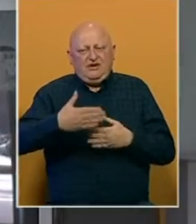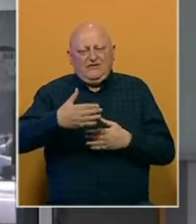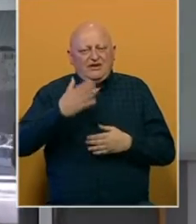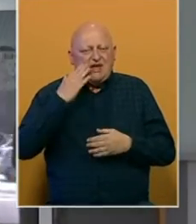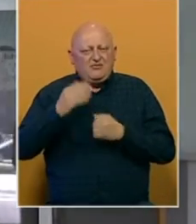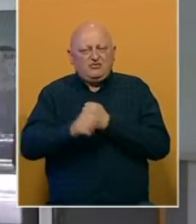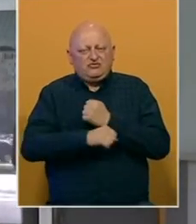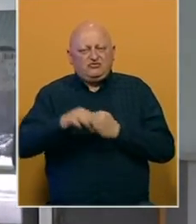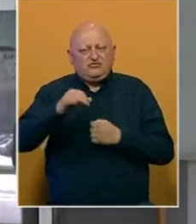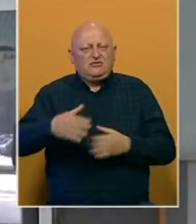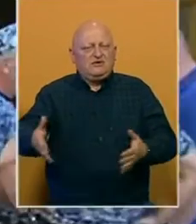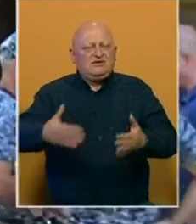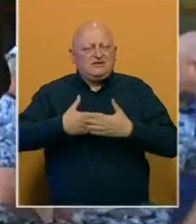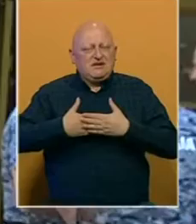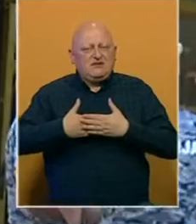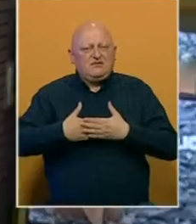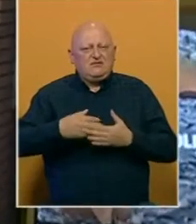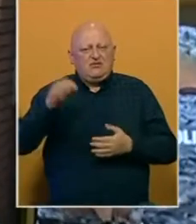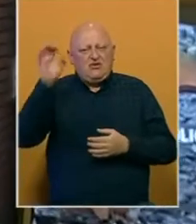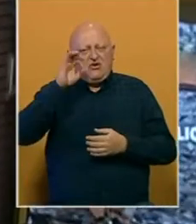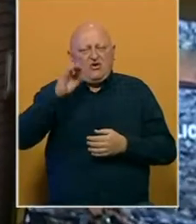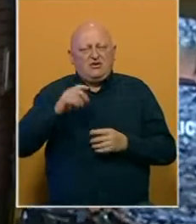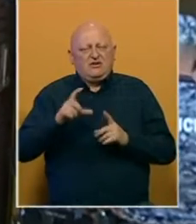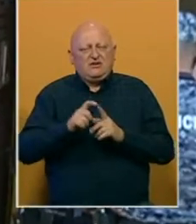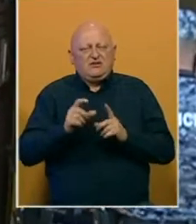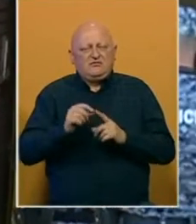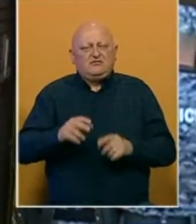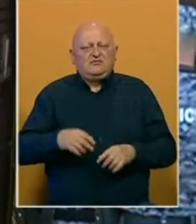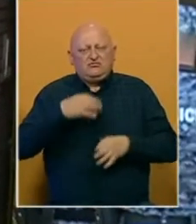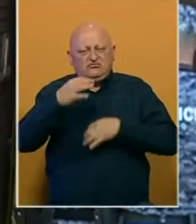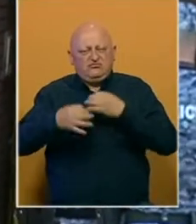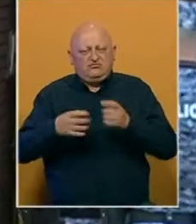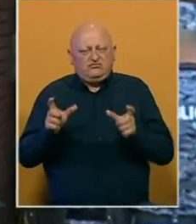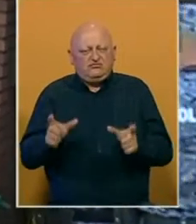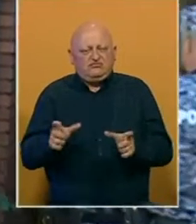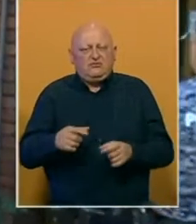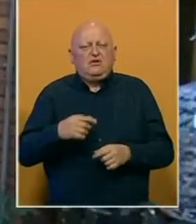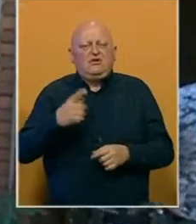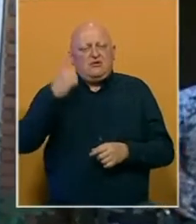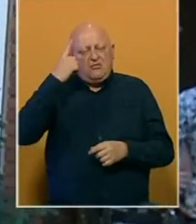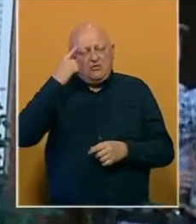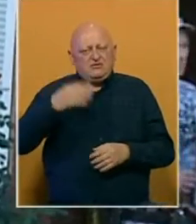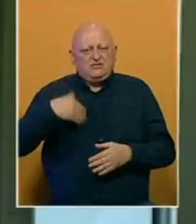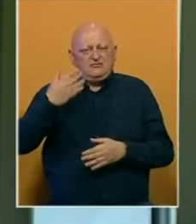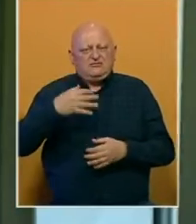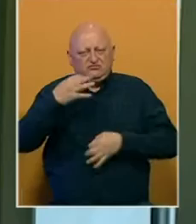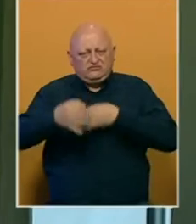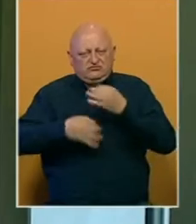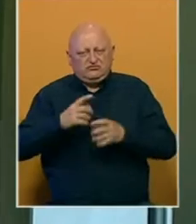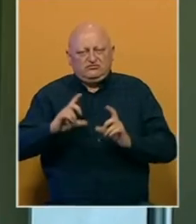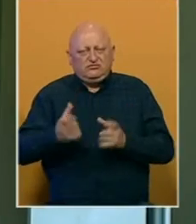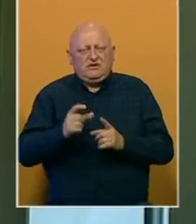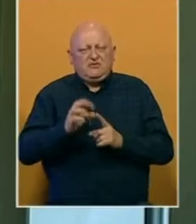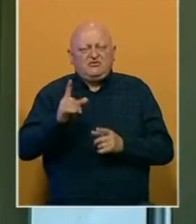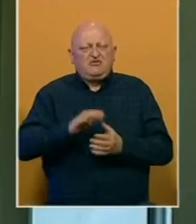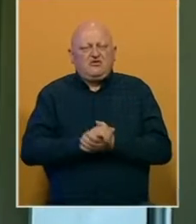univerziteta u Tuzli su zatvorena, osnivač Denis Prcić u nadležnosti istražnih organa. Podsjetimo, nakon pretresa privedeni su Prcić